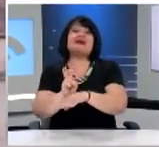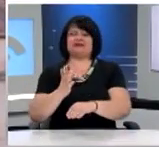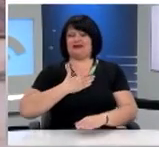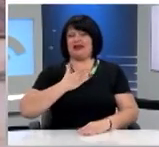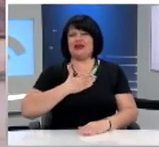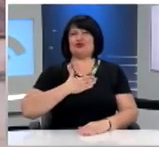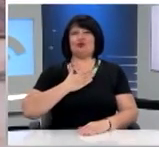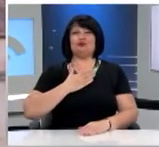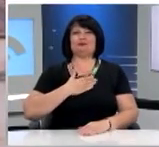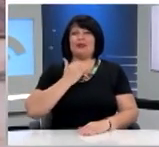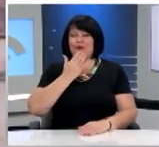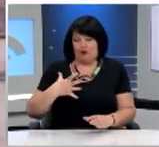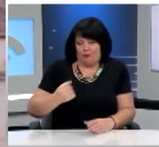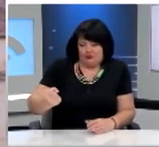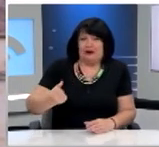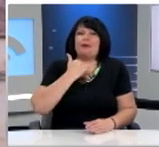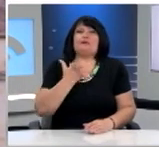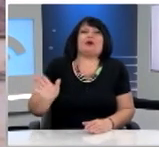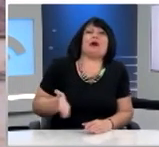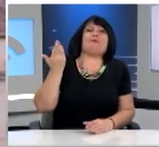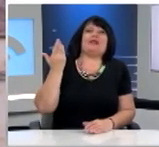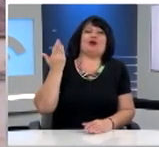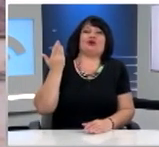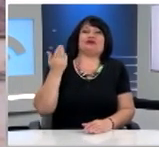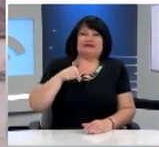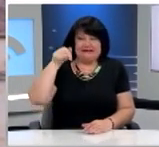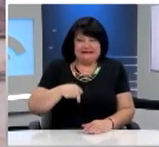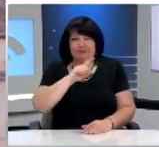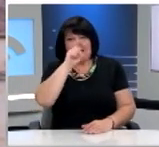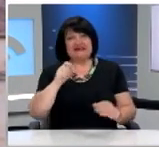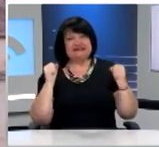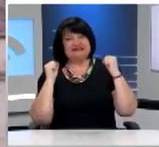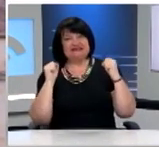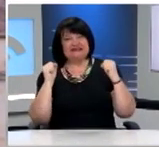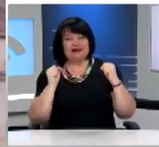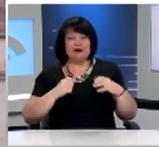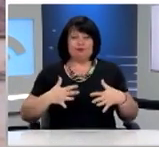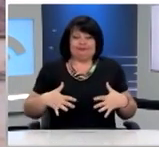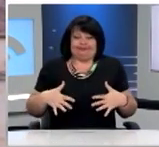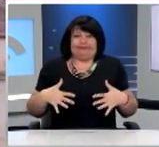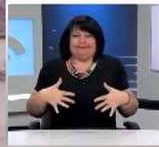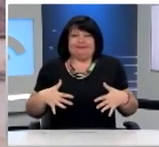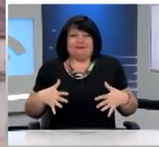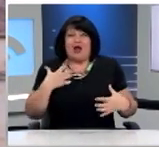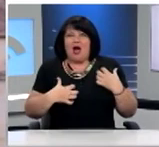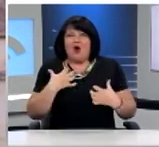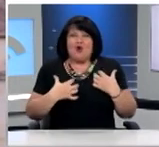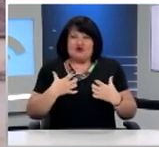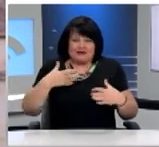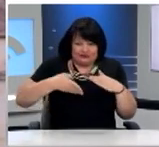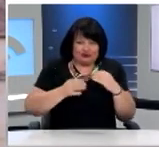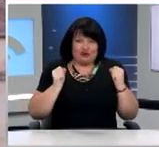Αυτό που ζείτε σήμερα Μπορεί να σας δημιουργεί ένα τρακ Ένα άγχος